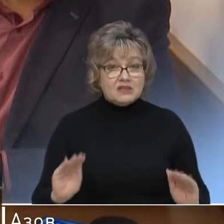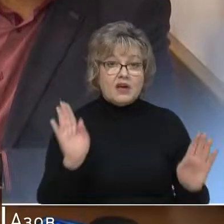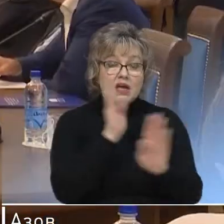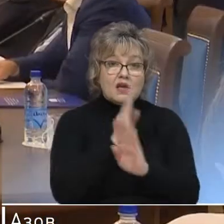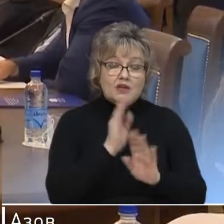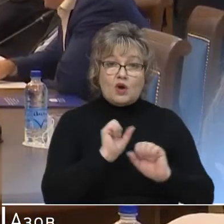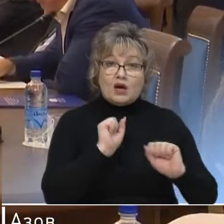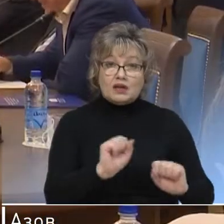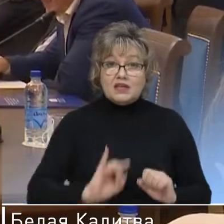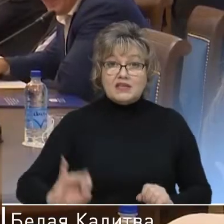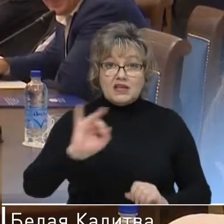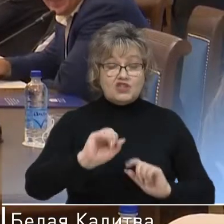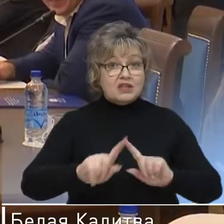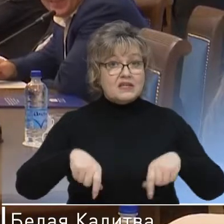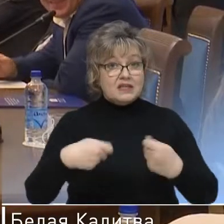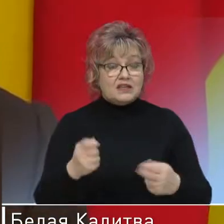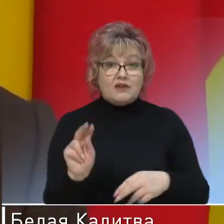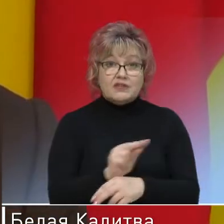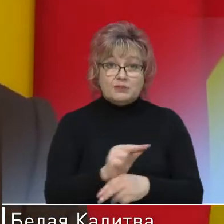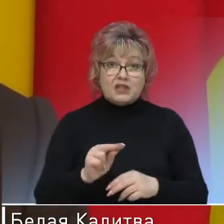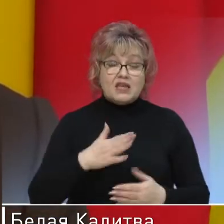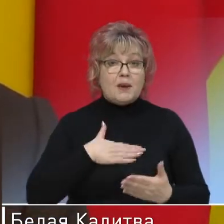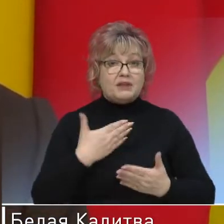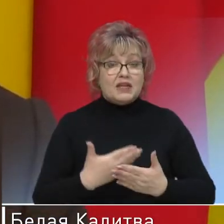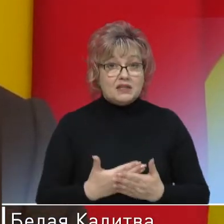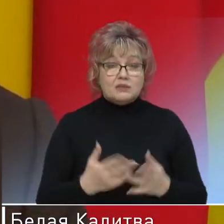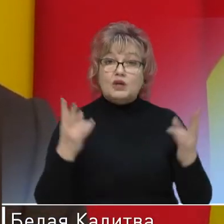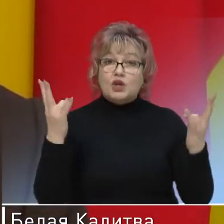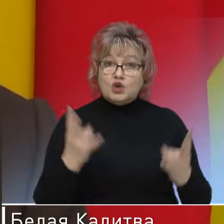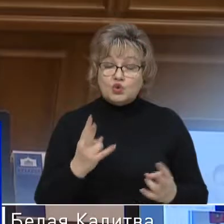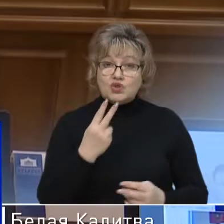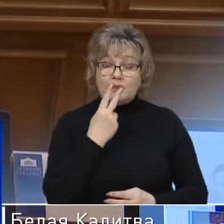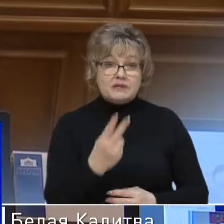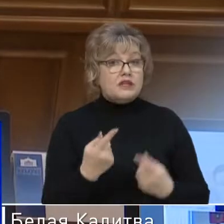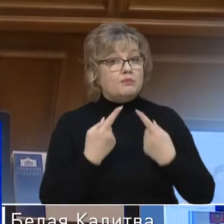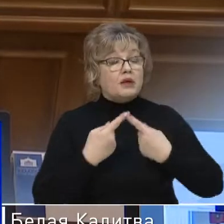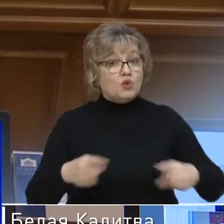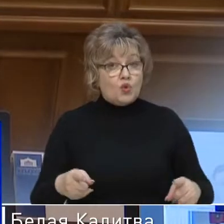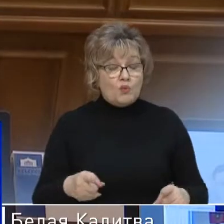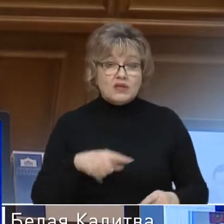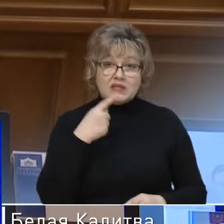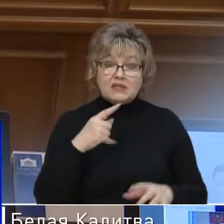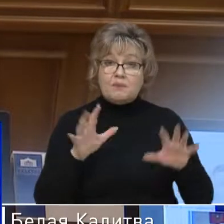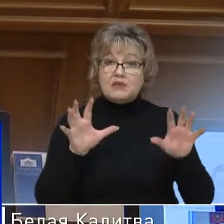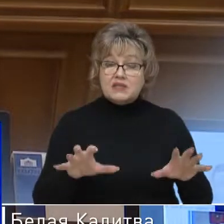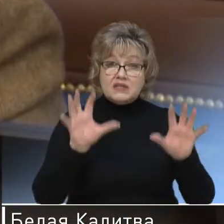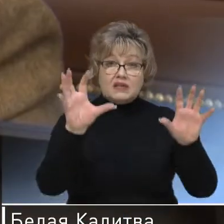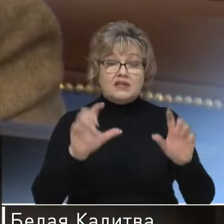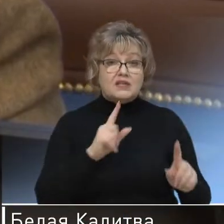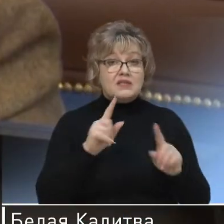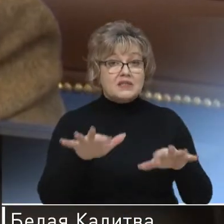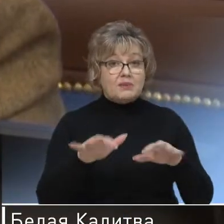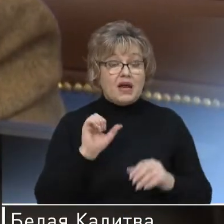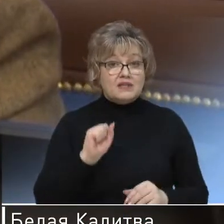экологию, охрану исторического наследия и воспитание патриотизма нужно взглянуть по-другому, подчеркнул председатель законодательного